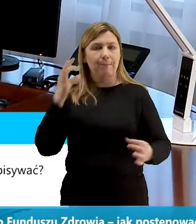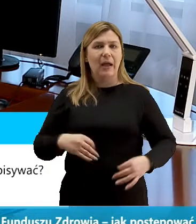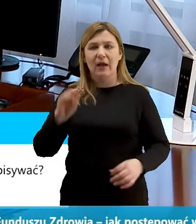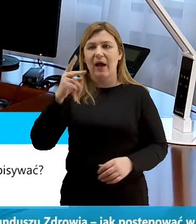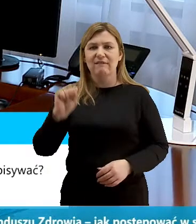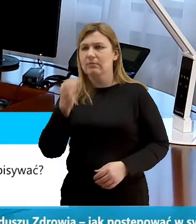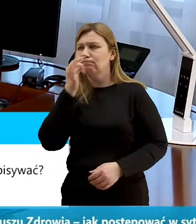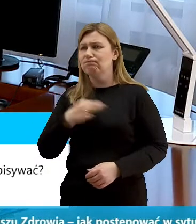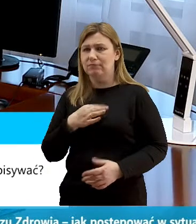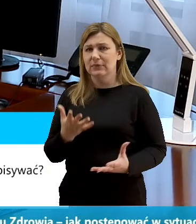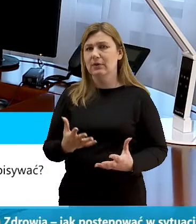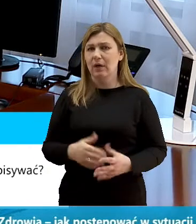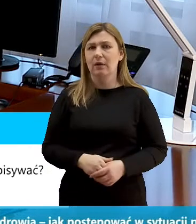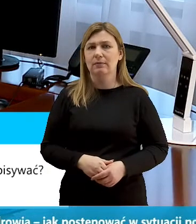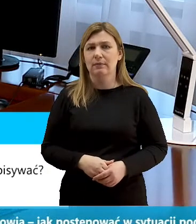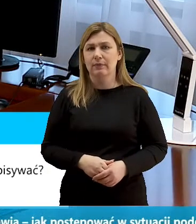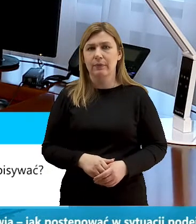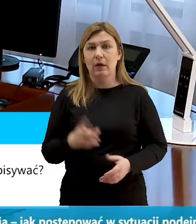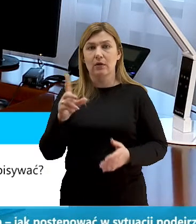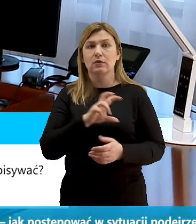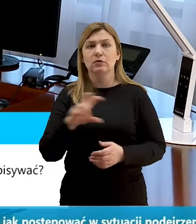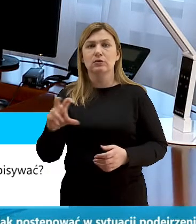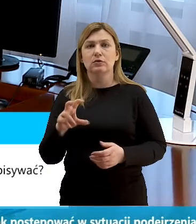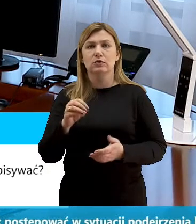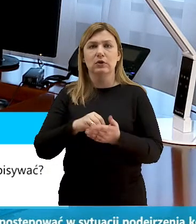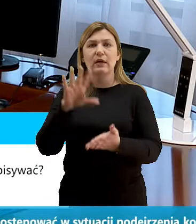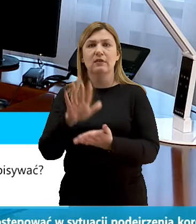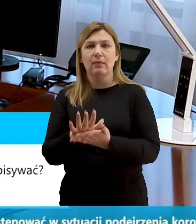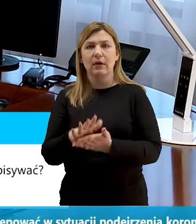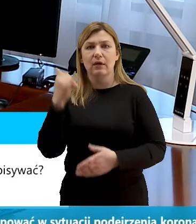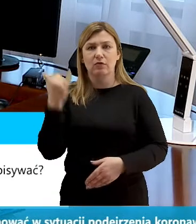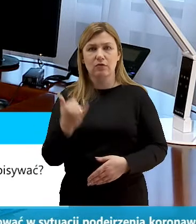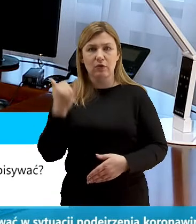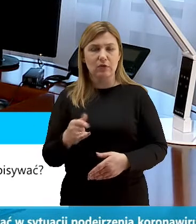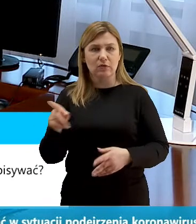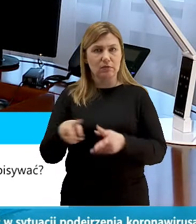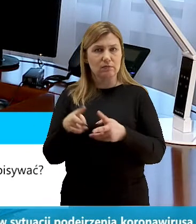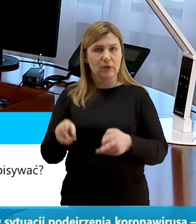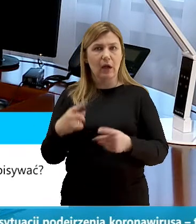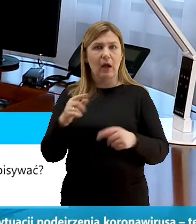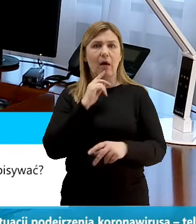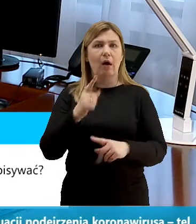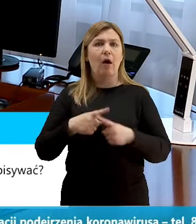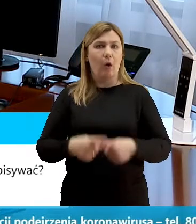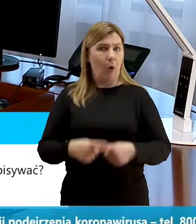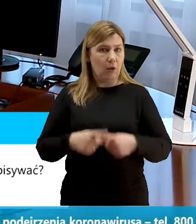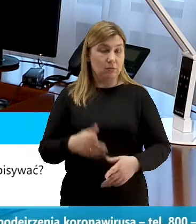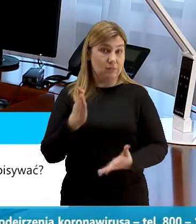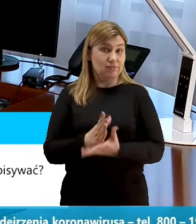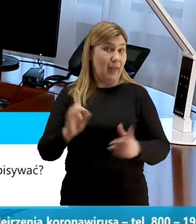wpłacać zadatki i zapisywać dzieci na kolonie. Te zapisy już trwają.